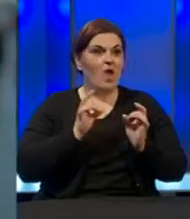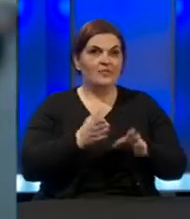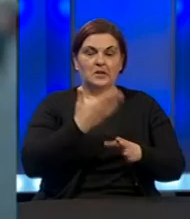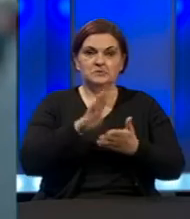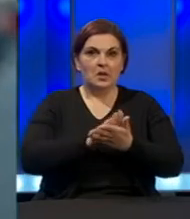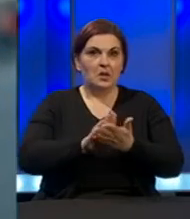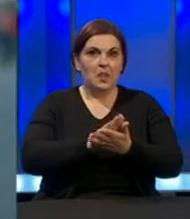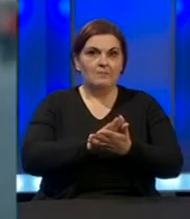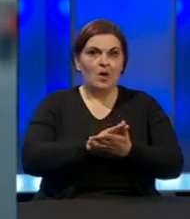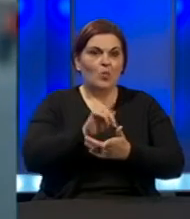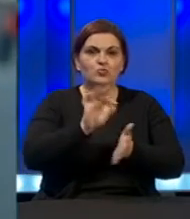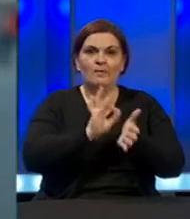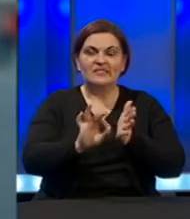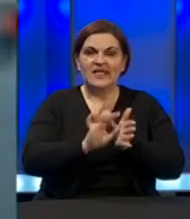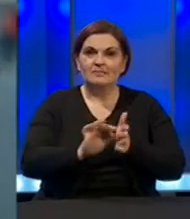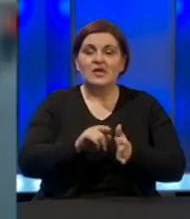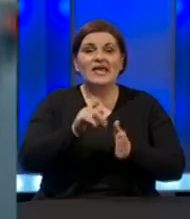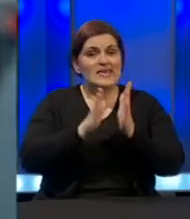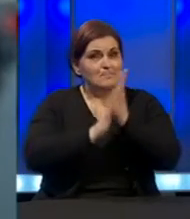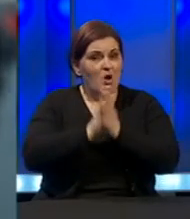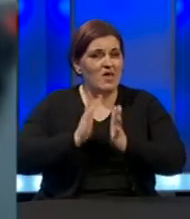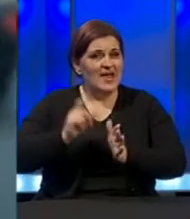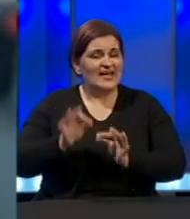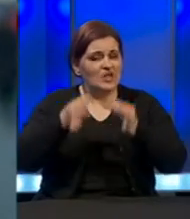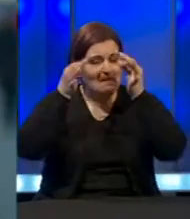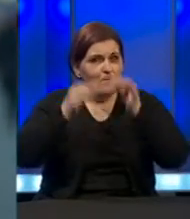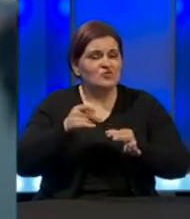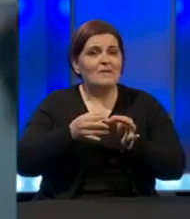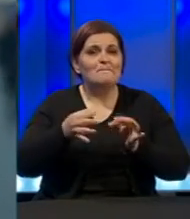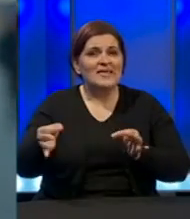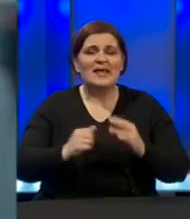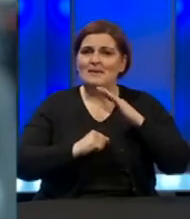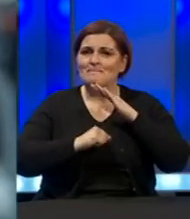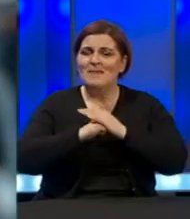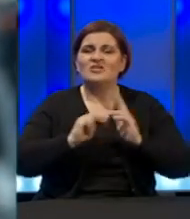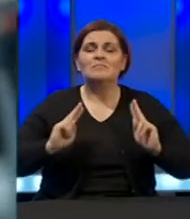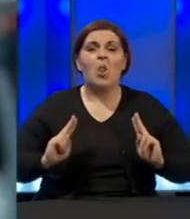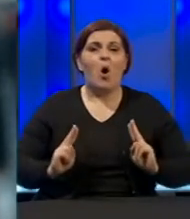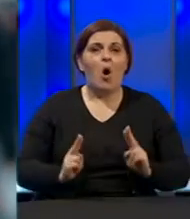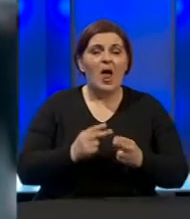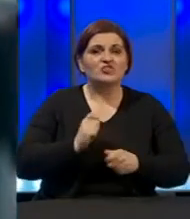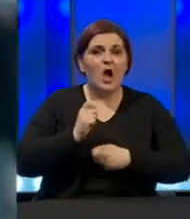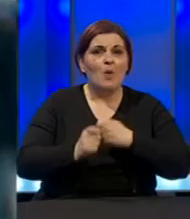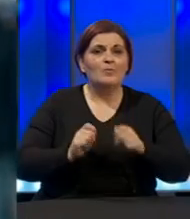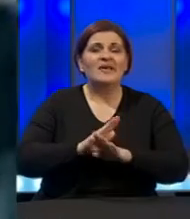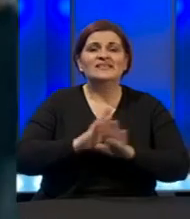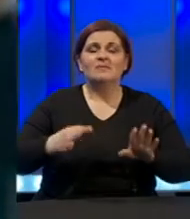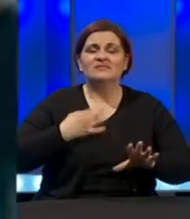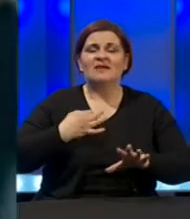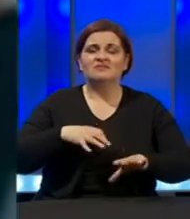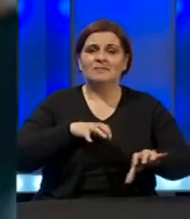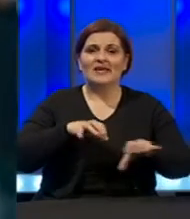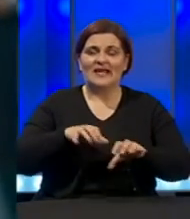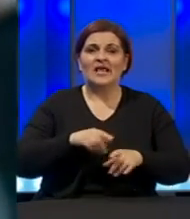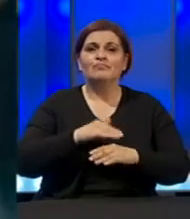adresama u datom terminu. I također mole građane da poštuju ove mjere i maksimalno olakšaju posao svim zdravstvenim radnicima.